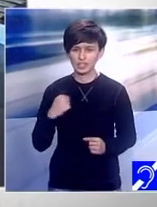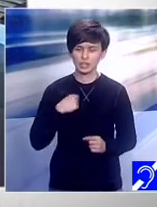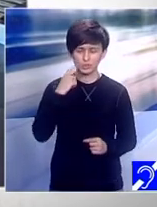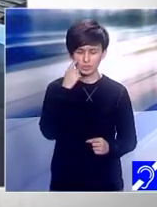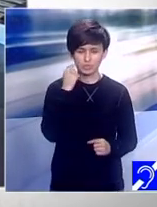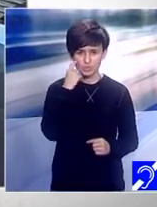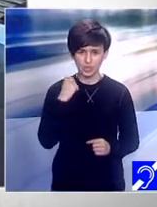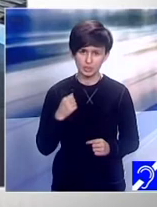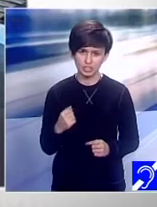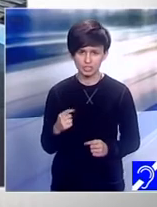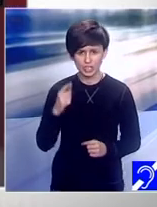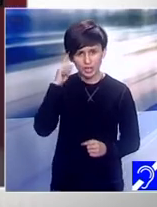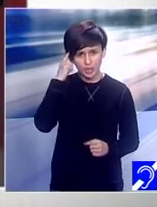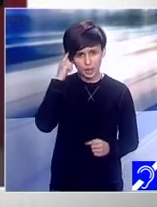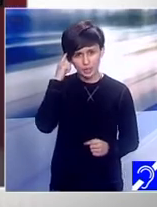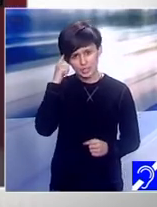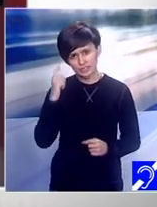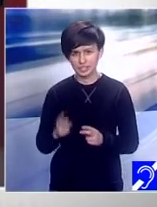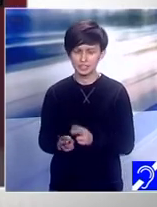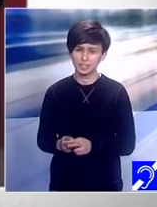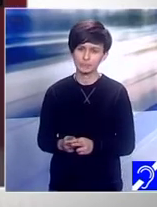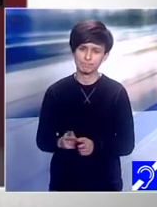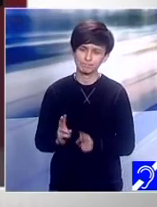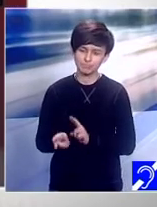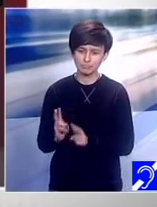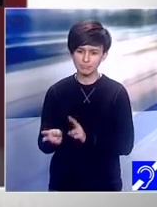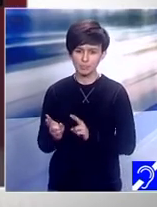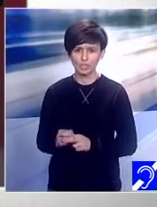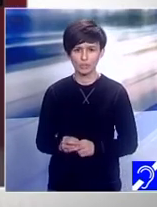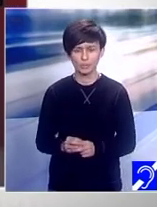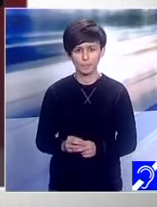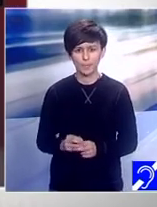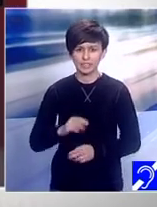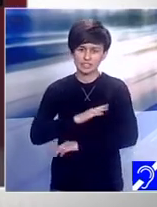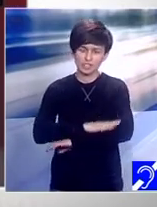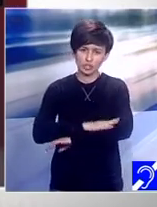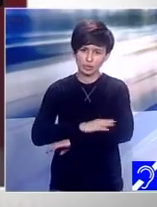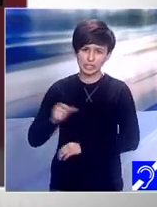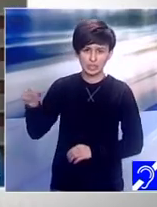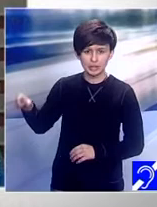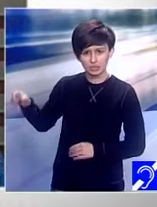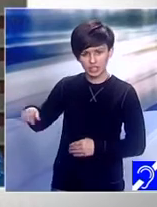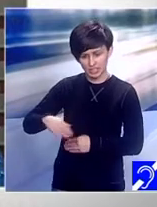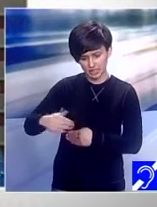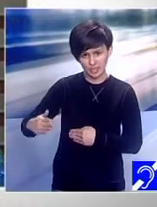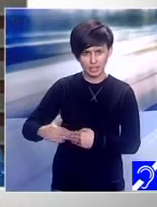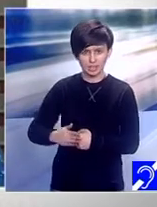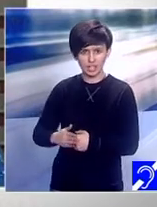Dar dacă eu sunt optimistă și mă duc și fac și cei din jur, mă tratează altfel, nu văd. Chiar dacă sunt greutăți,